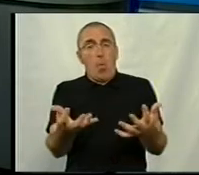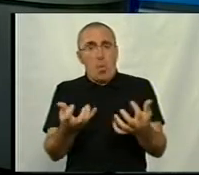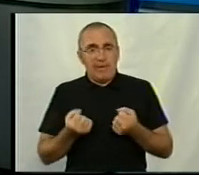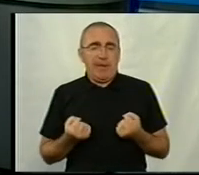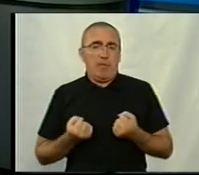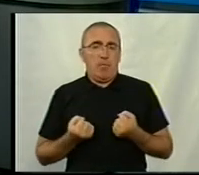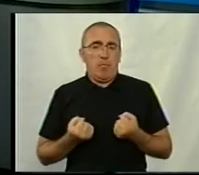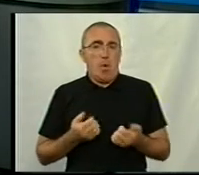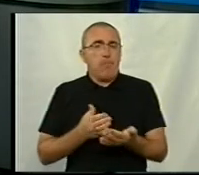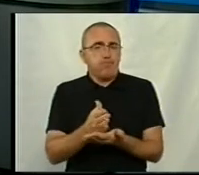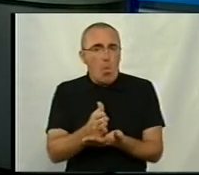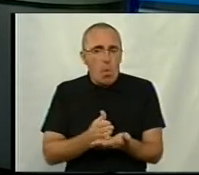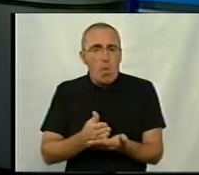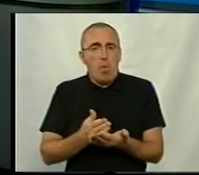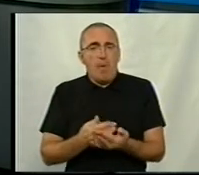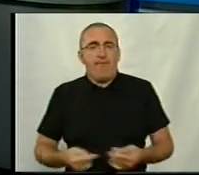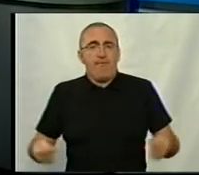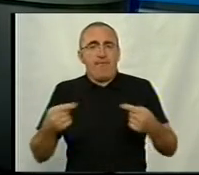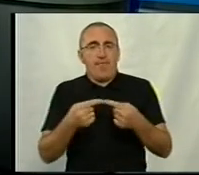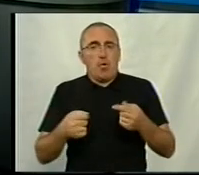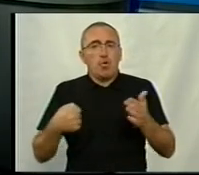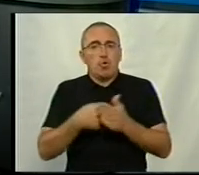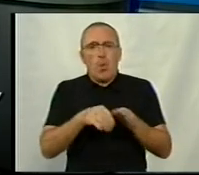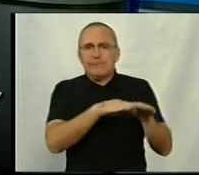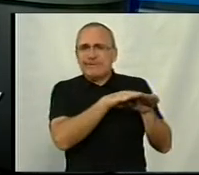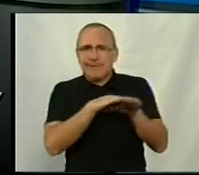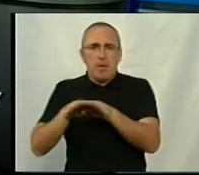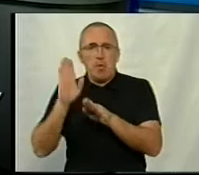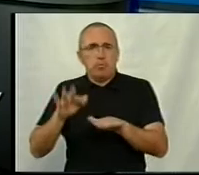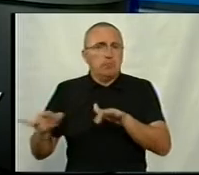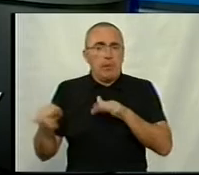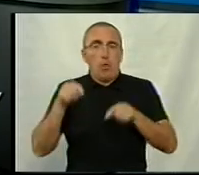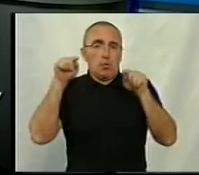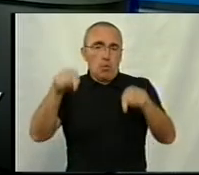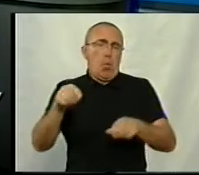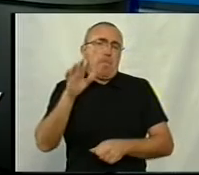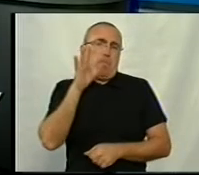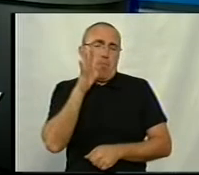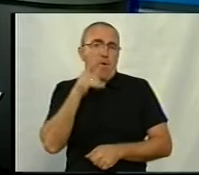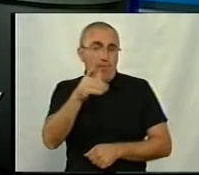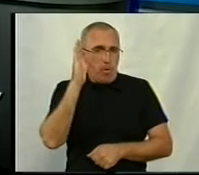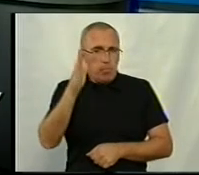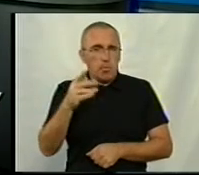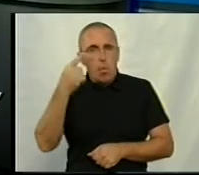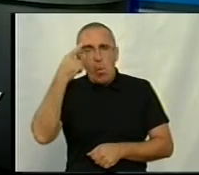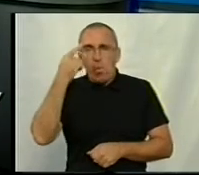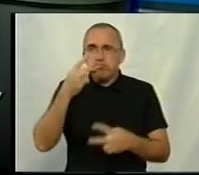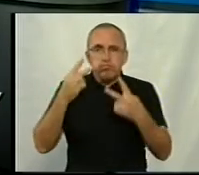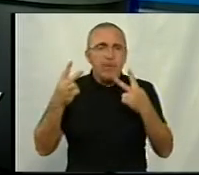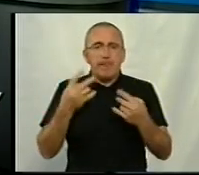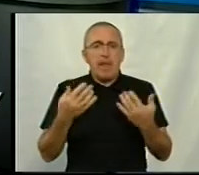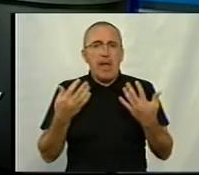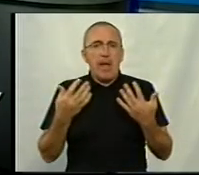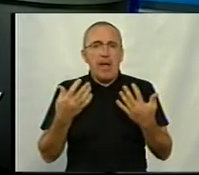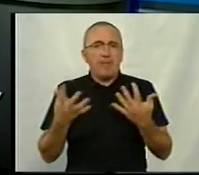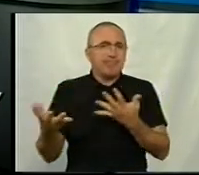послугу відповідно до тих стандартів, які будуть діяти на той момент. Я так розумію, що ви будете орієнтуватись не на дані